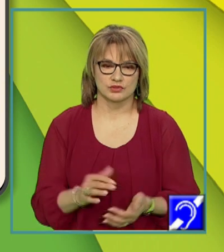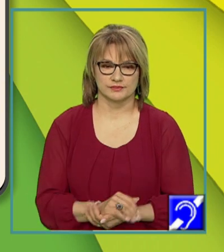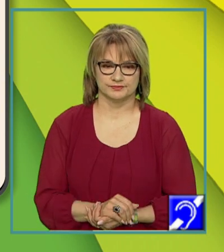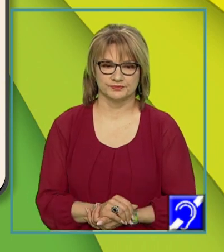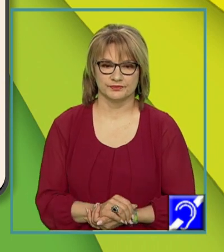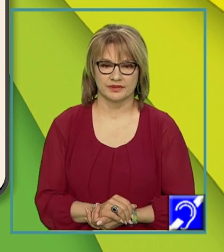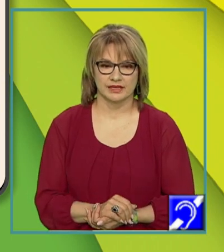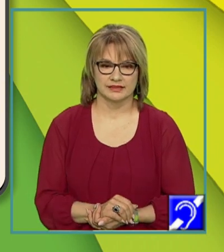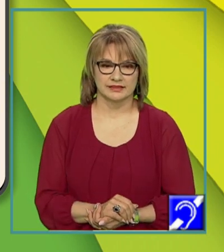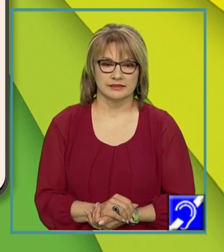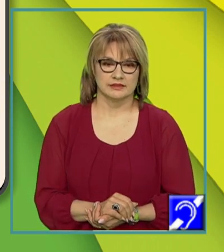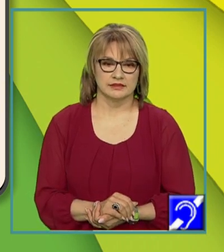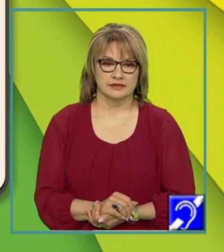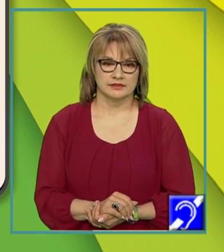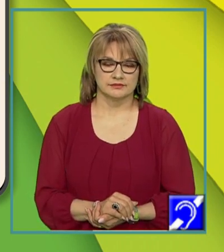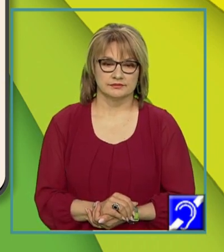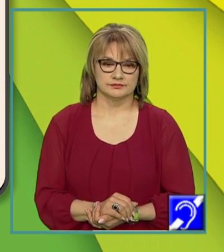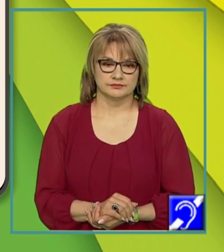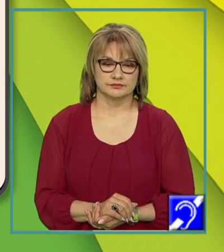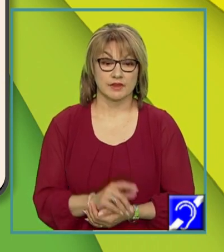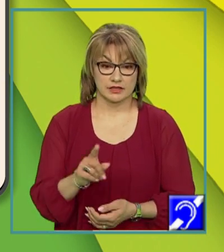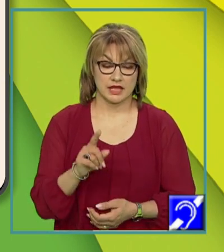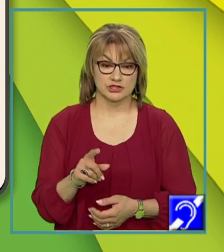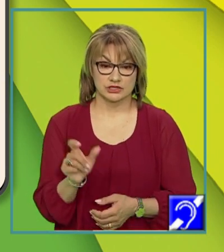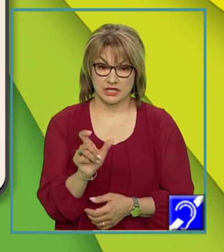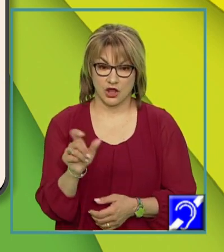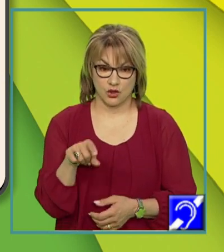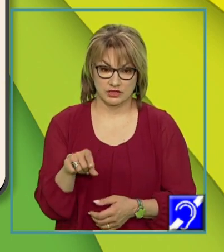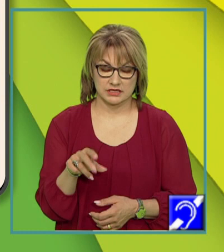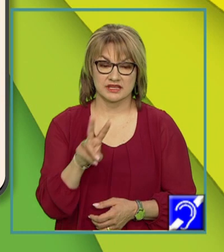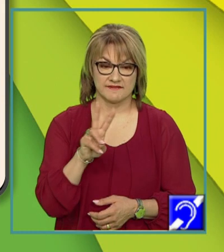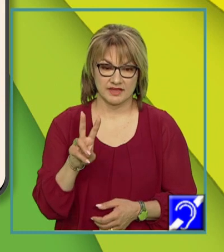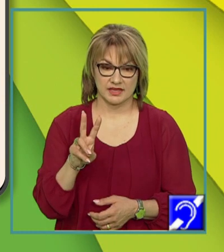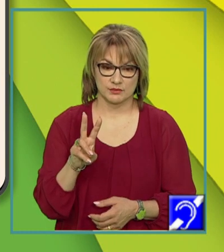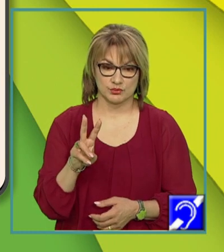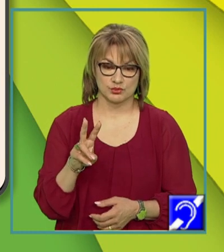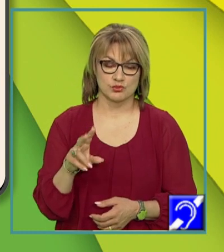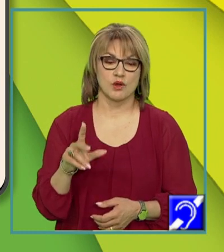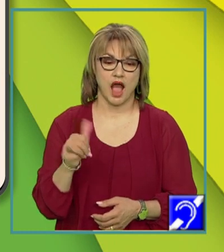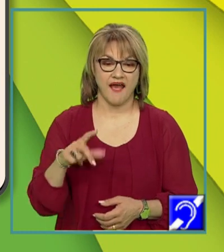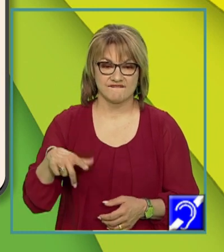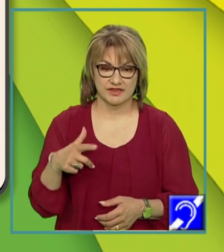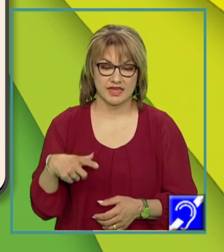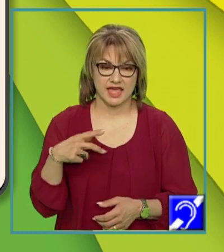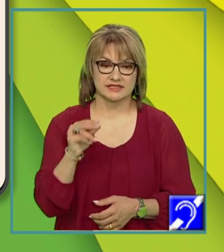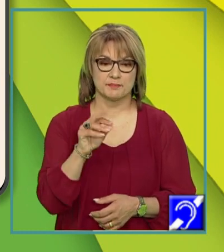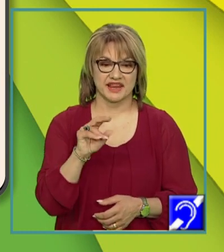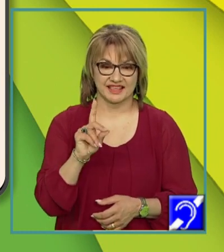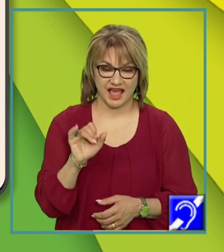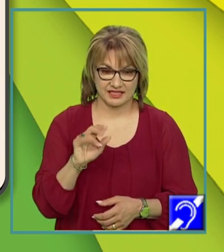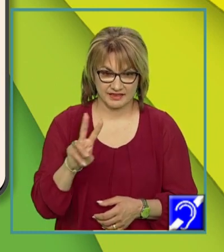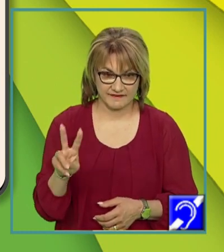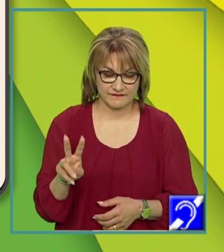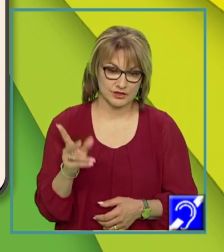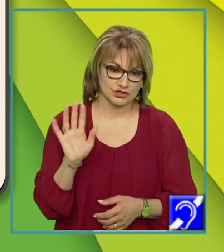teamă, e soare, e ploaie. În aceste contexte, verbul a fi este verb predicativ cu